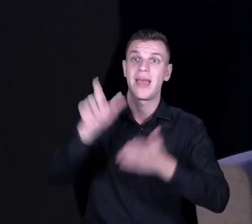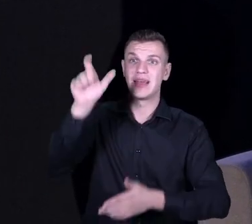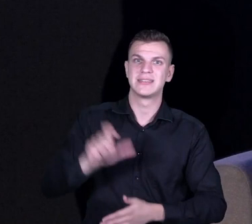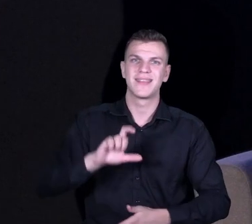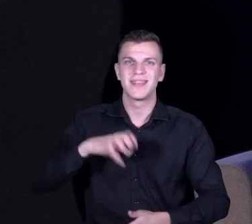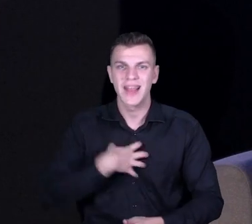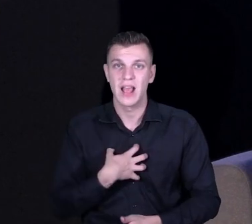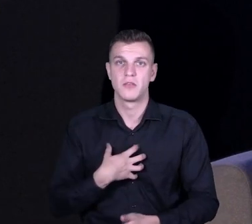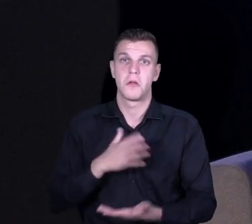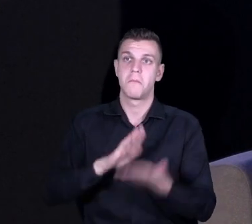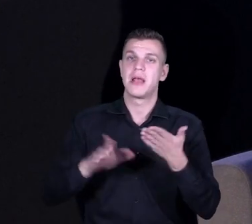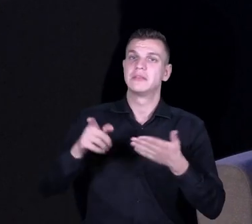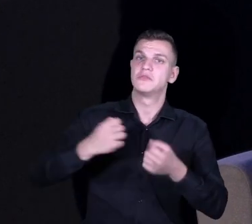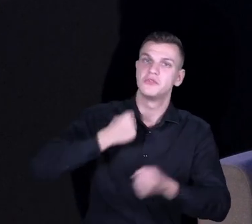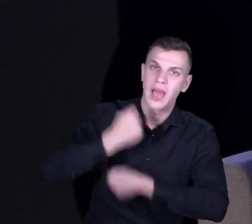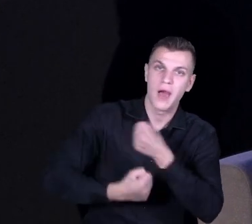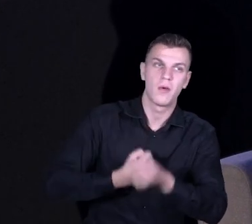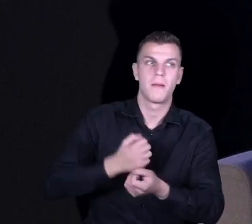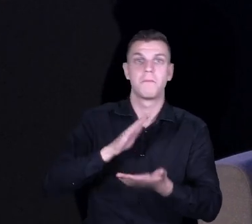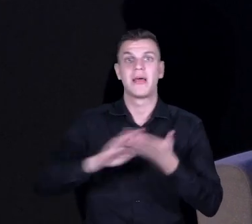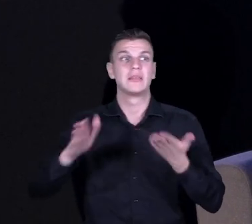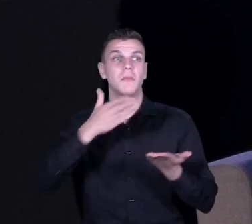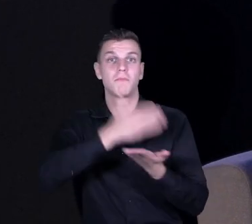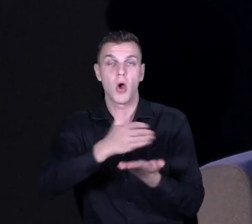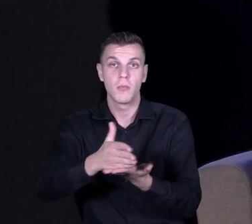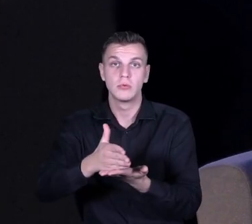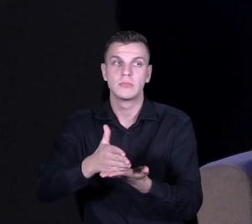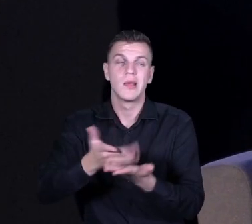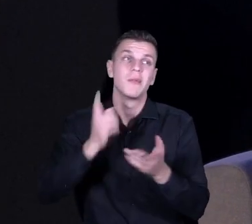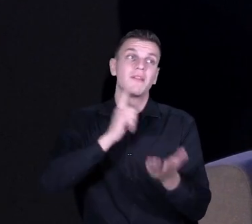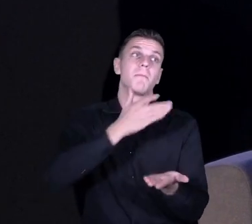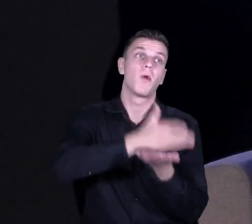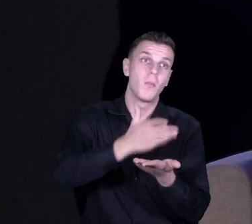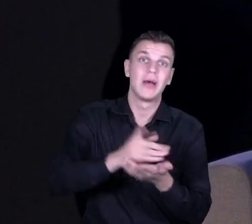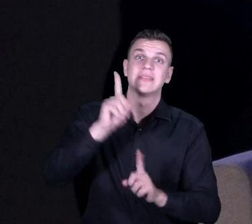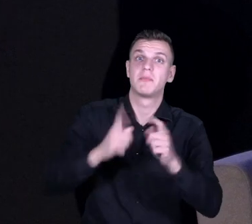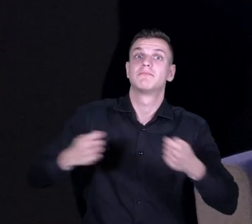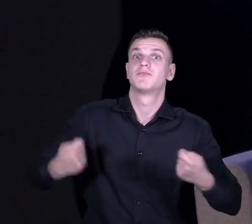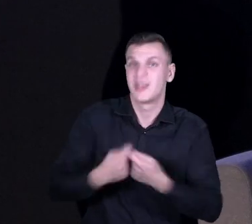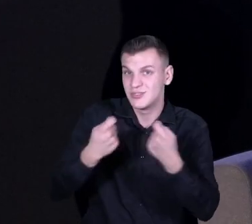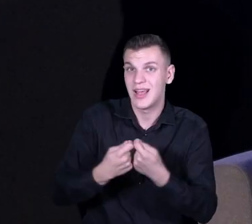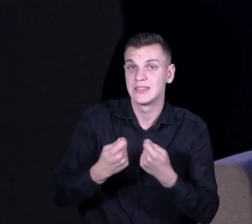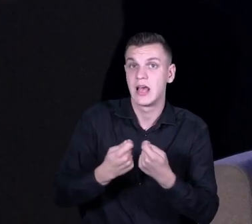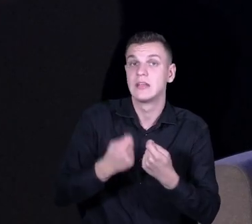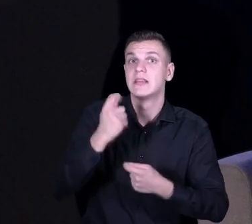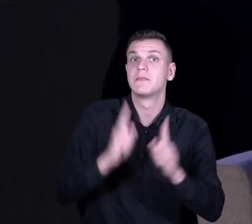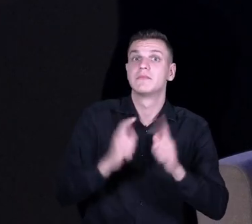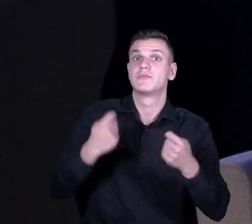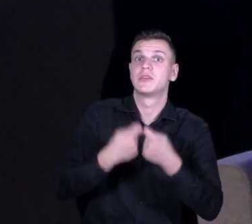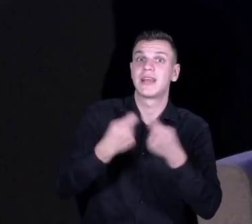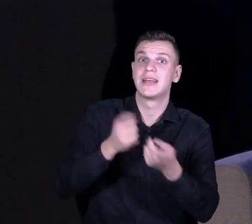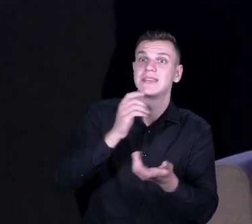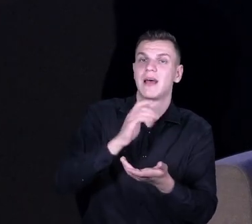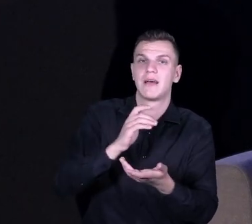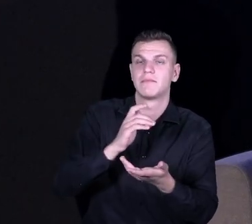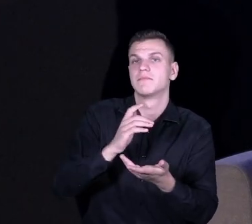bez jego wsparcia, a przynajmniej czasami bez przeszkadzania, wiele rzeczy się absolutnie w szkole nie może wydarzyć.